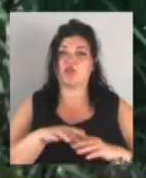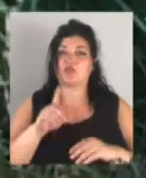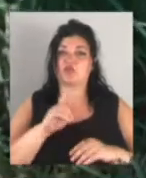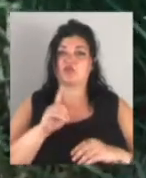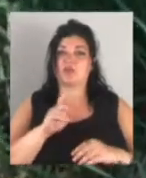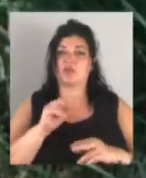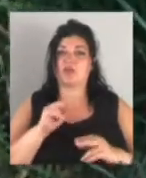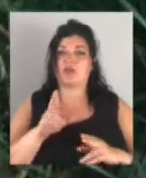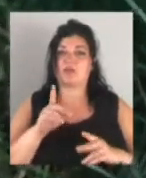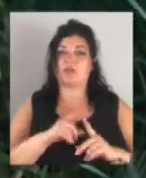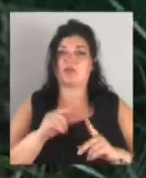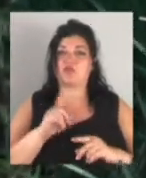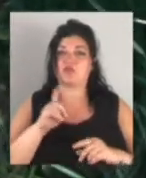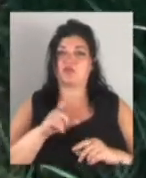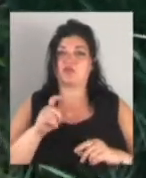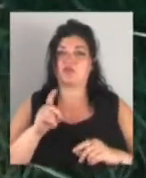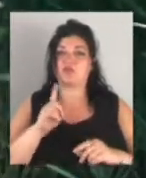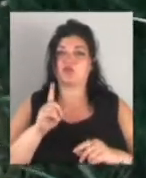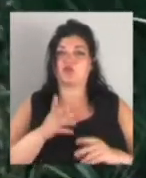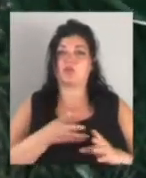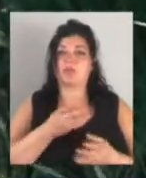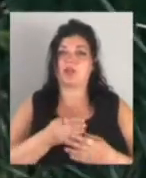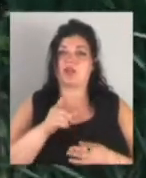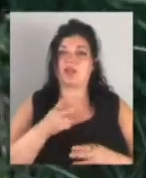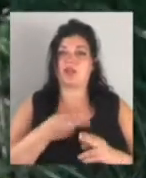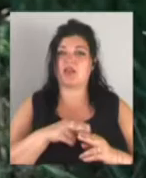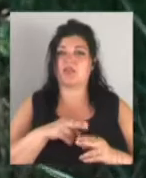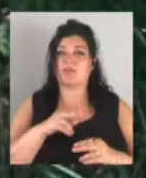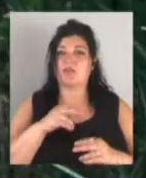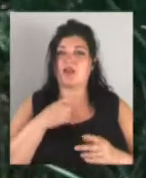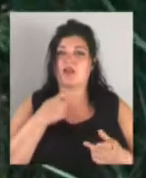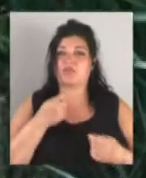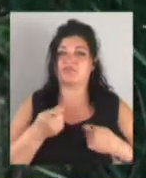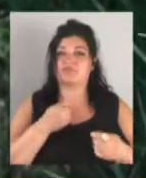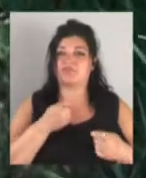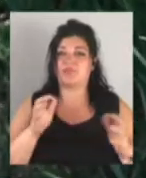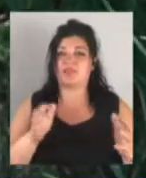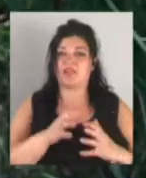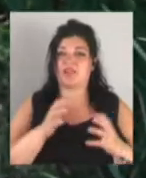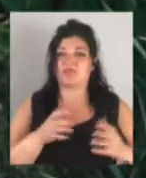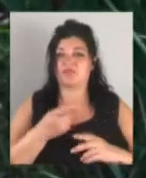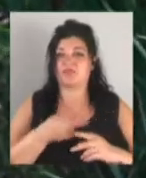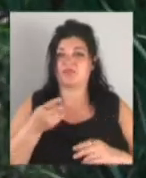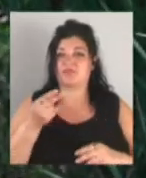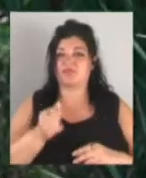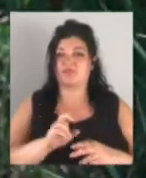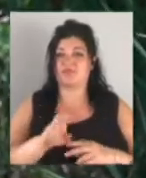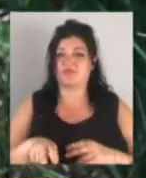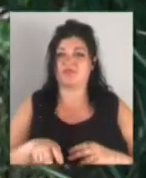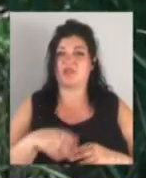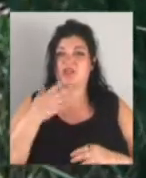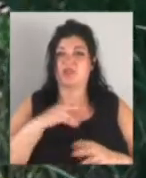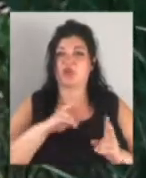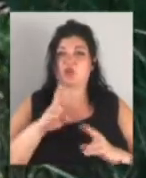люди, коли вони за що-то платять, вони к цьому відноситься більш бережно. І, звісно, коли ніхто не